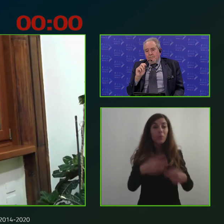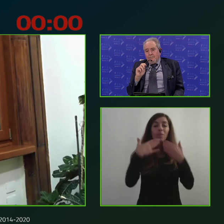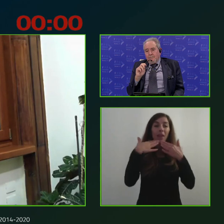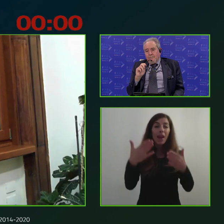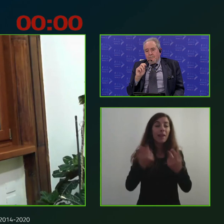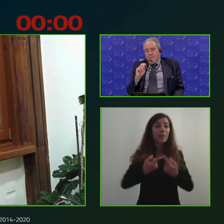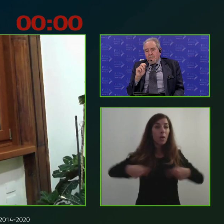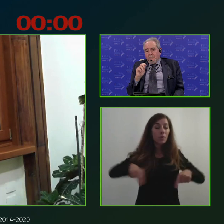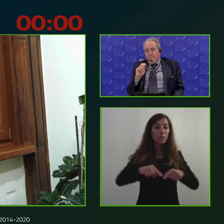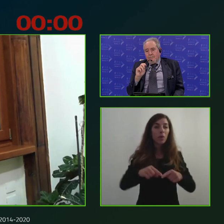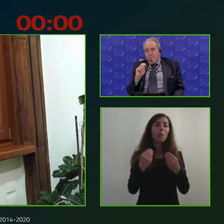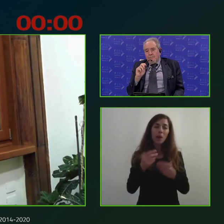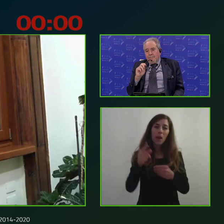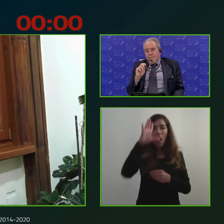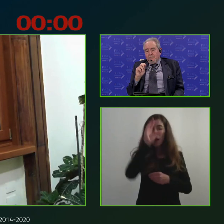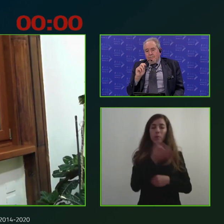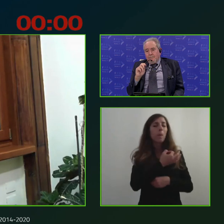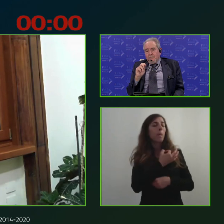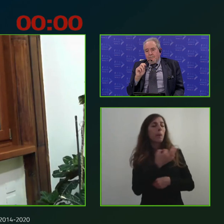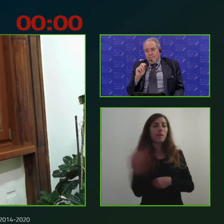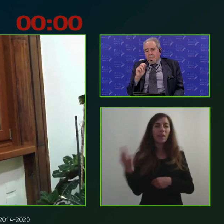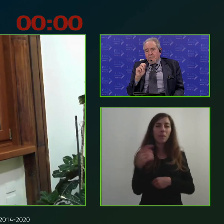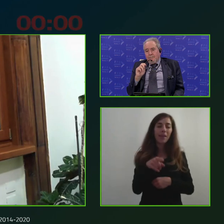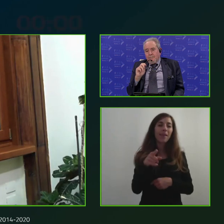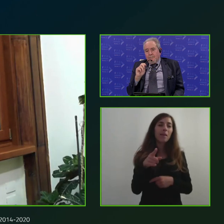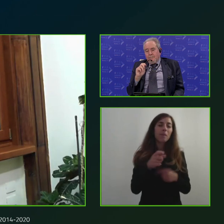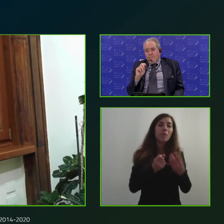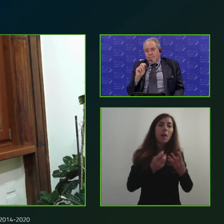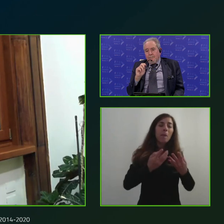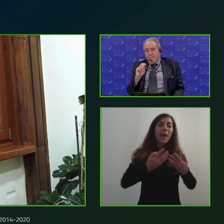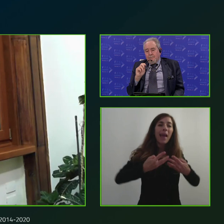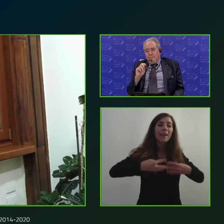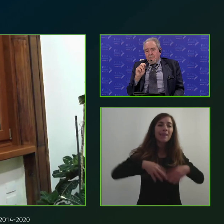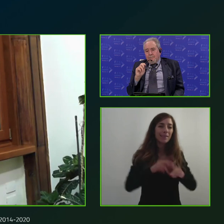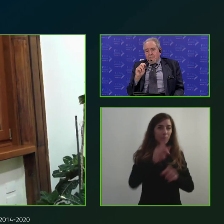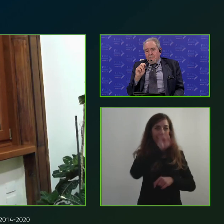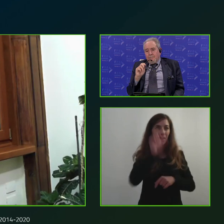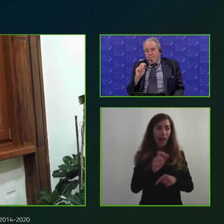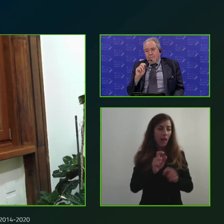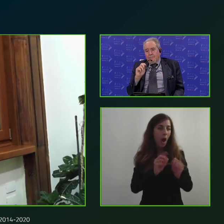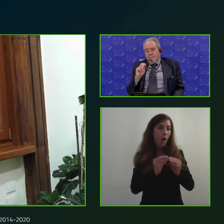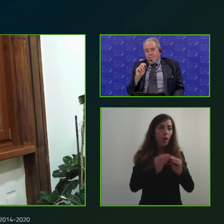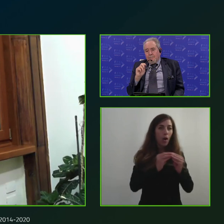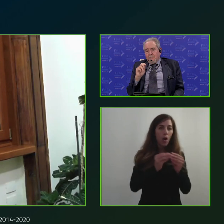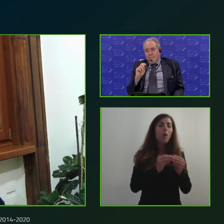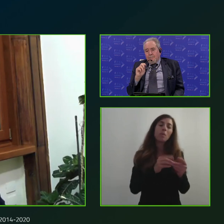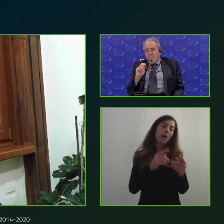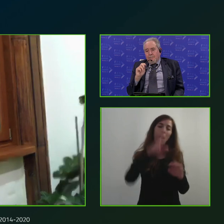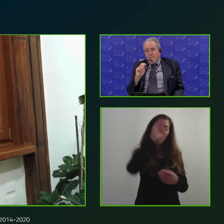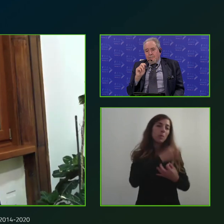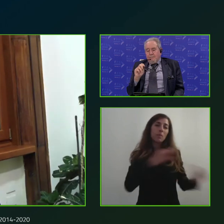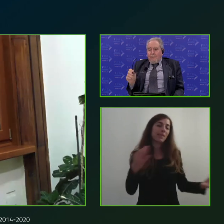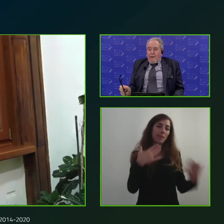diciamo come dire capito perfettamente il meccanismo di come anche l'Italia sia organizzata da questo punto di vista e quindi ecco